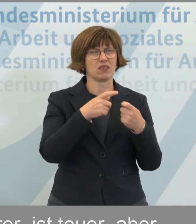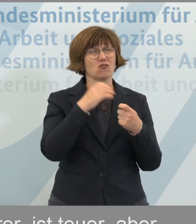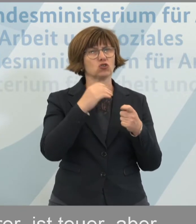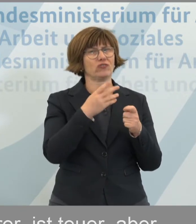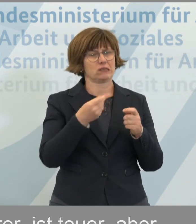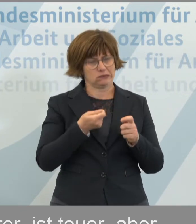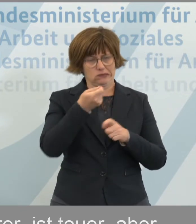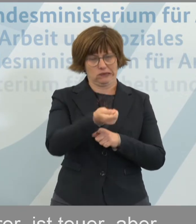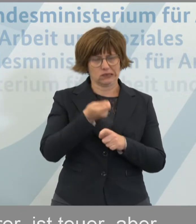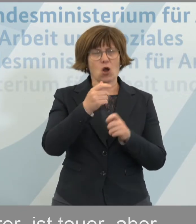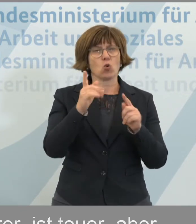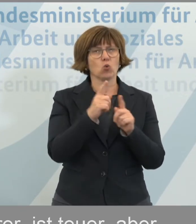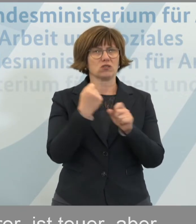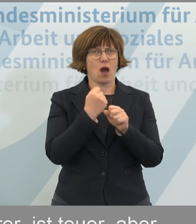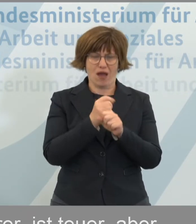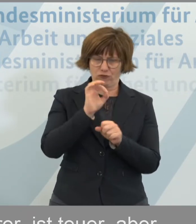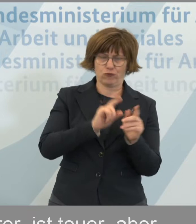schultern aus der Kurzarbeit.